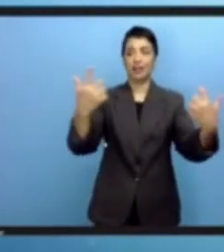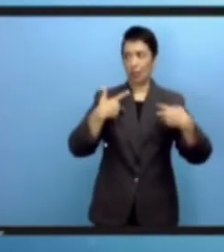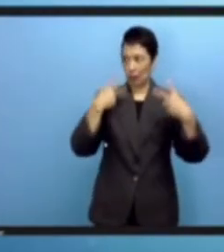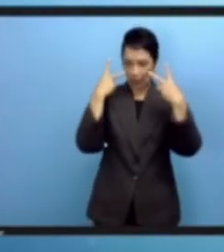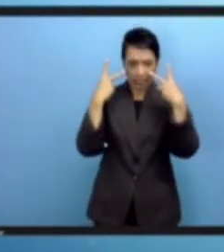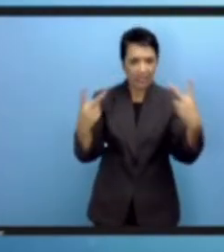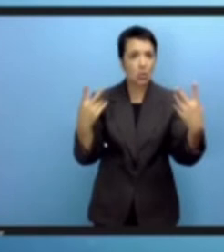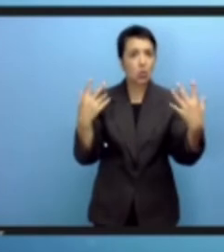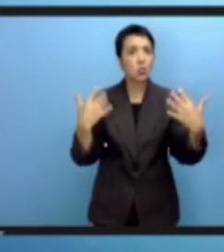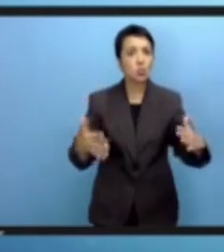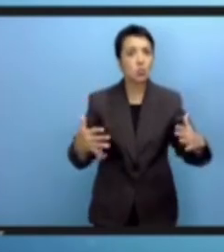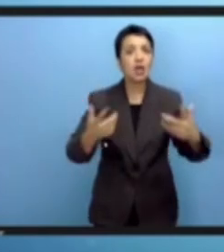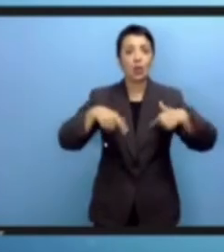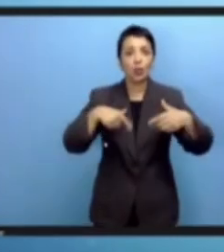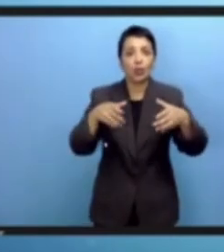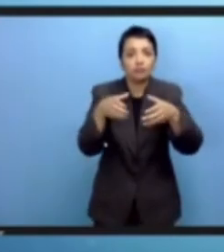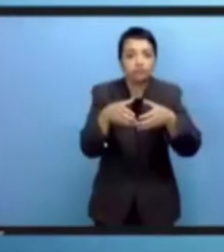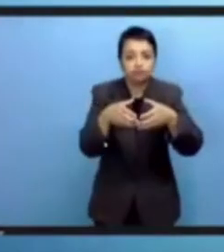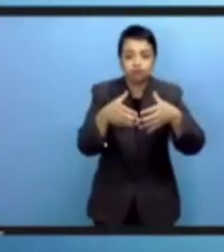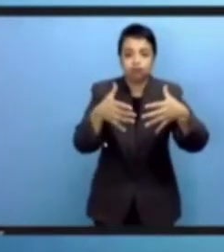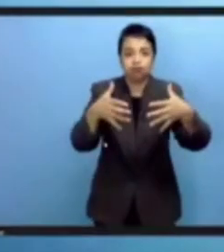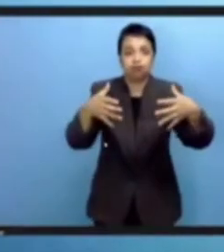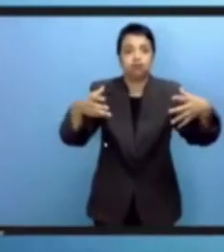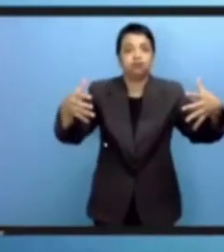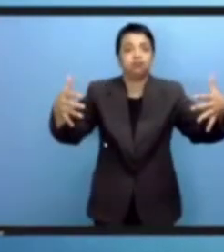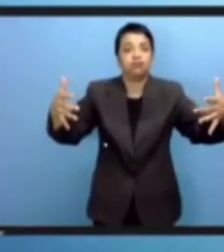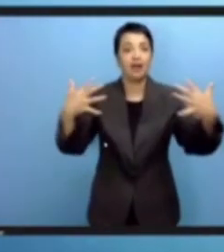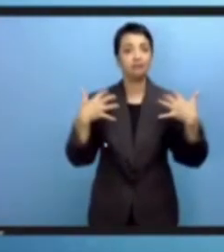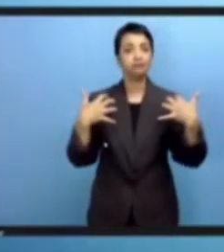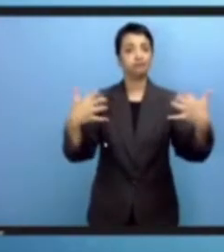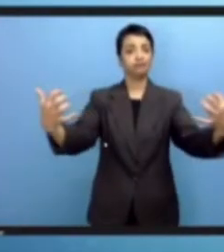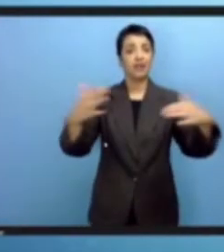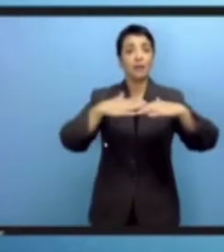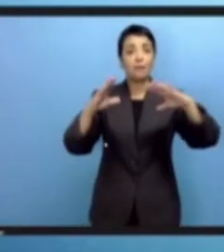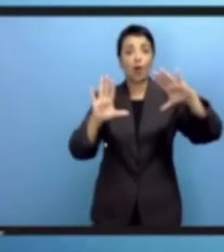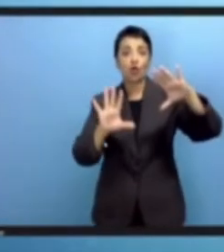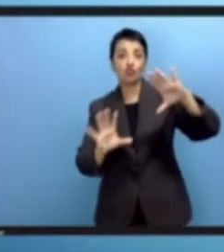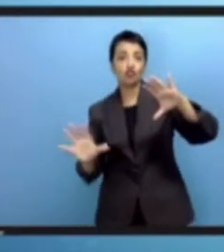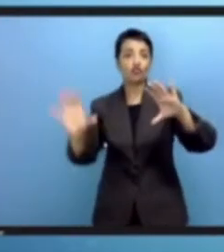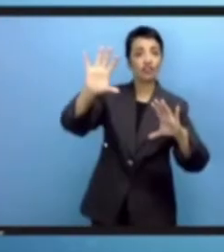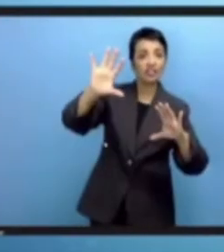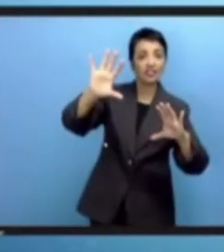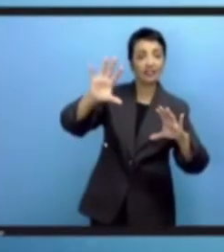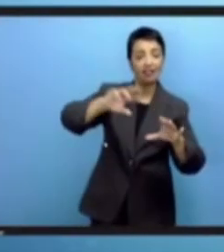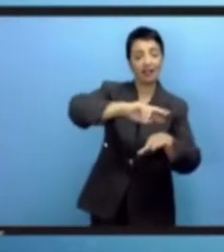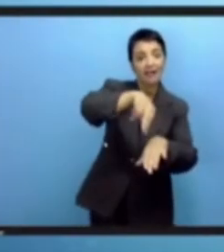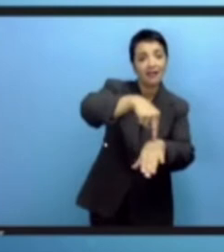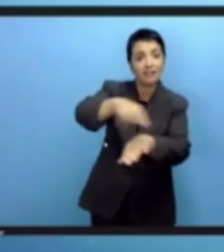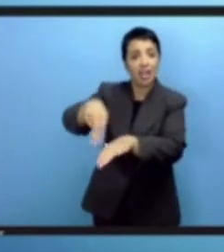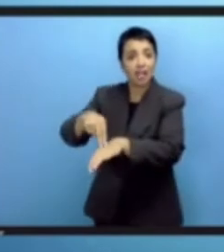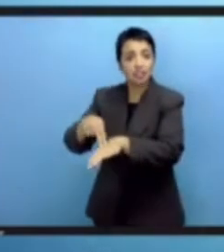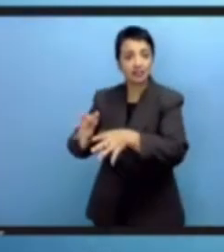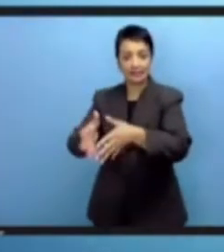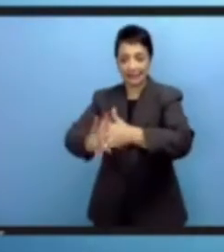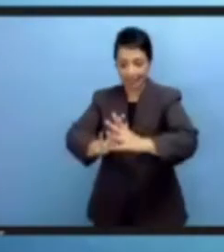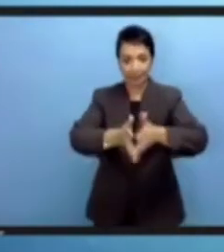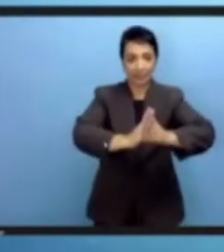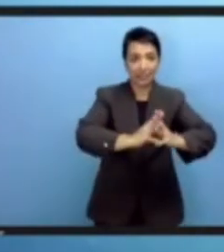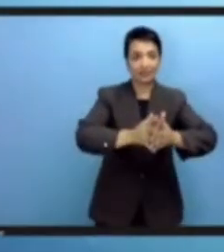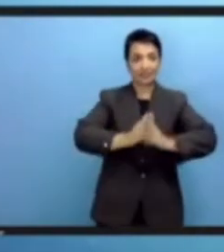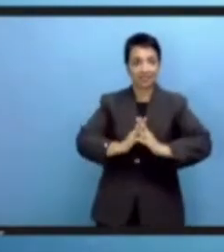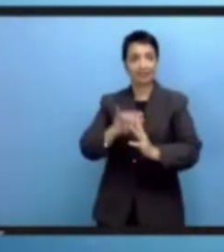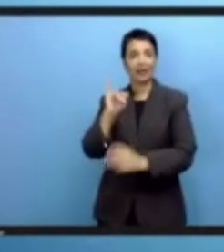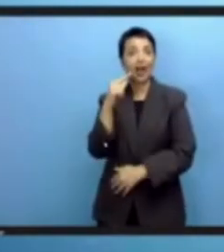فنحن نعتز كون المنتدى عاد إلى القارة الإفريقية ونحن نعتز كون هذه